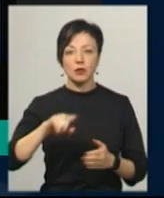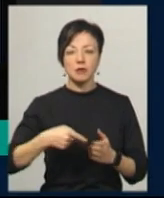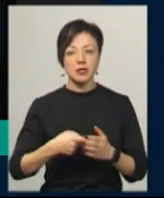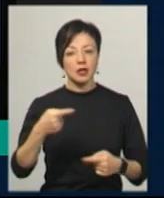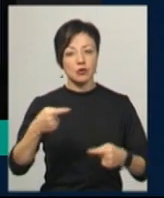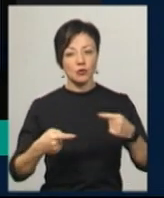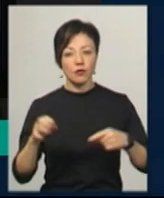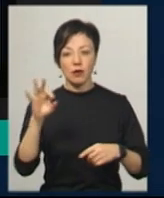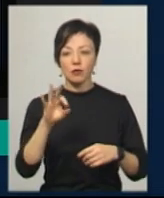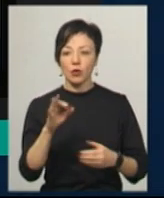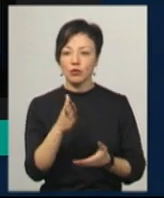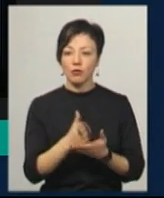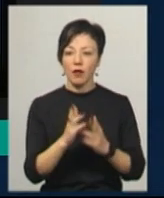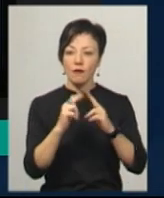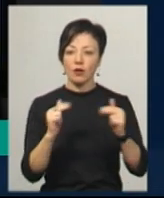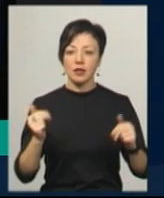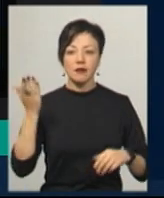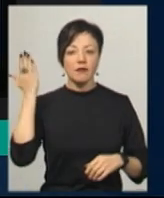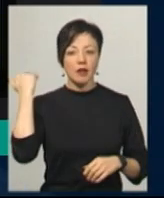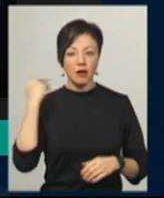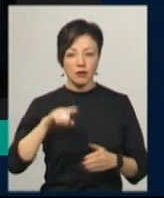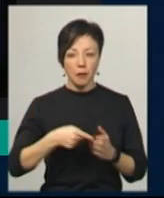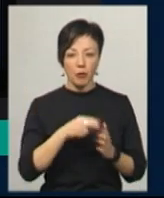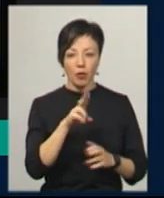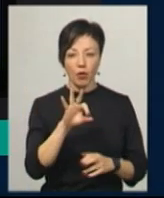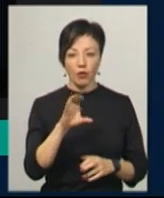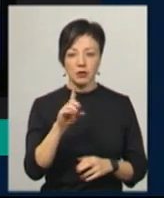дискутували про існування фортеці у давньому Плоскирові.